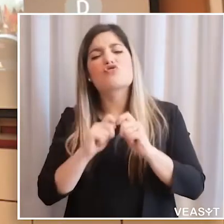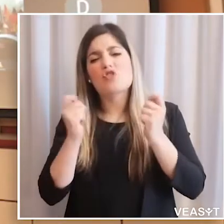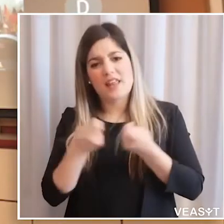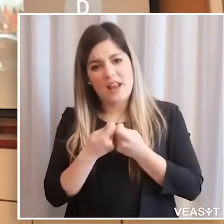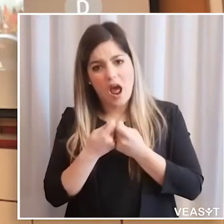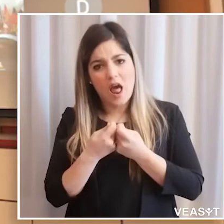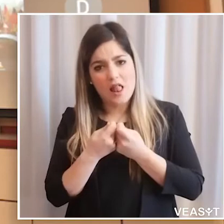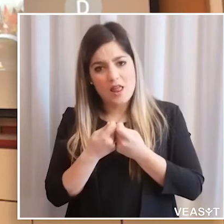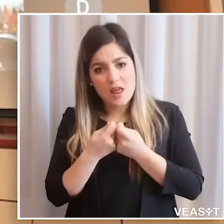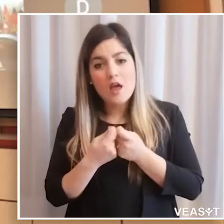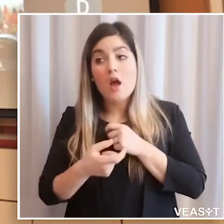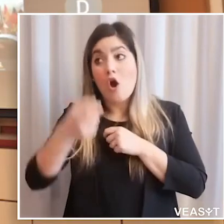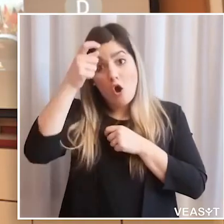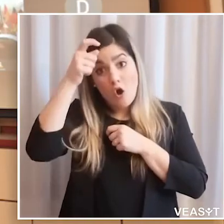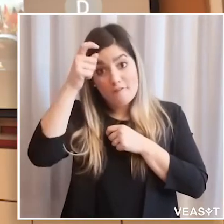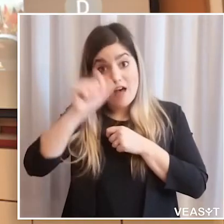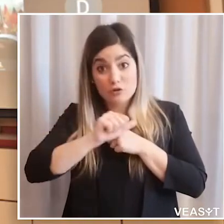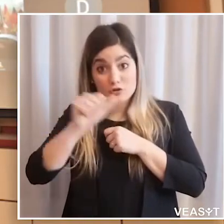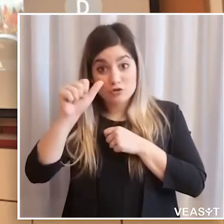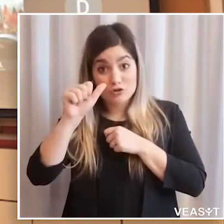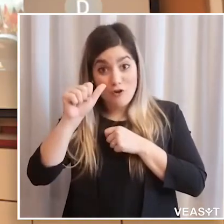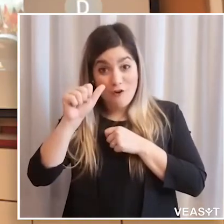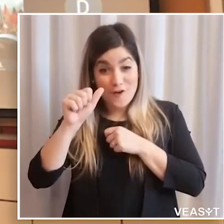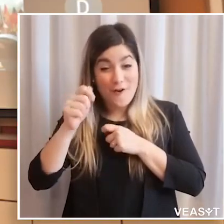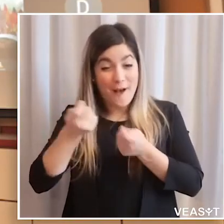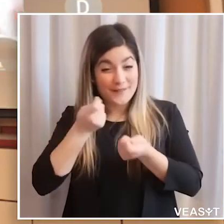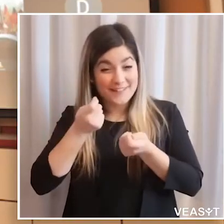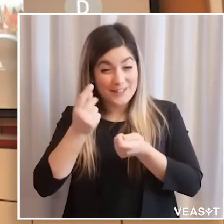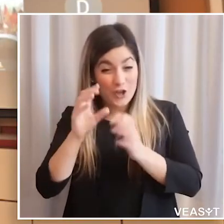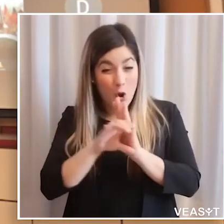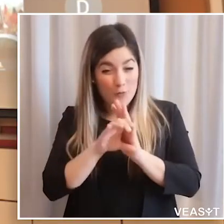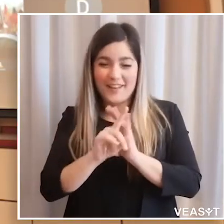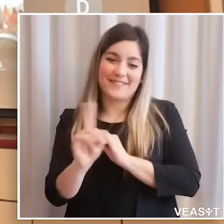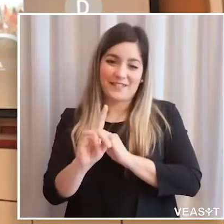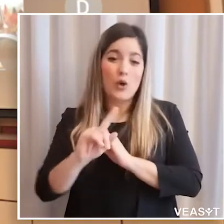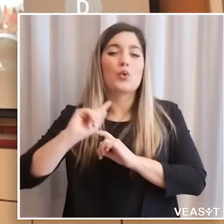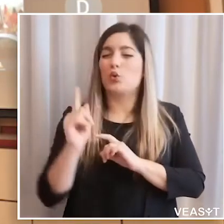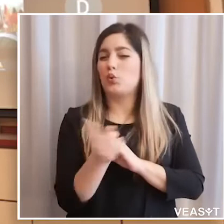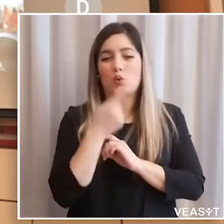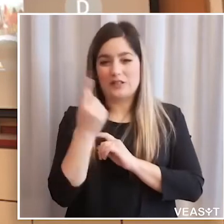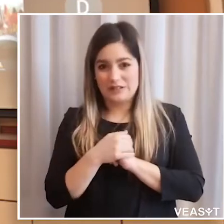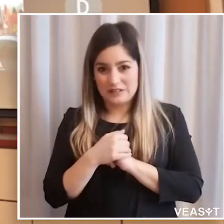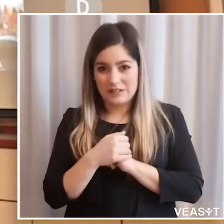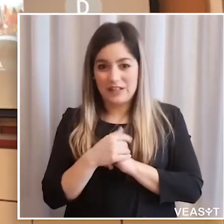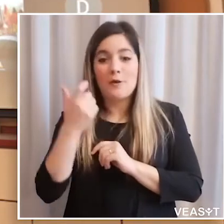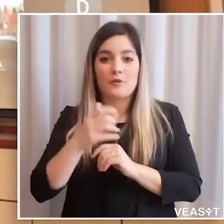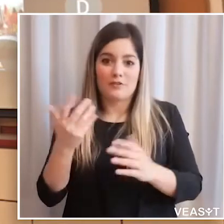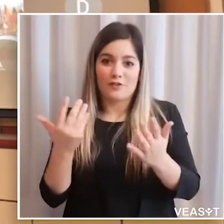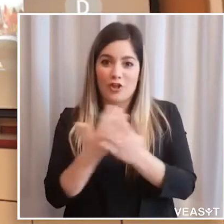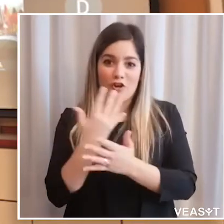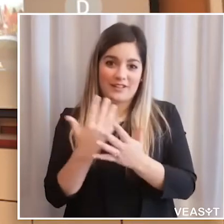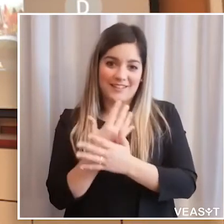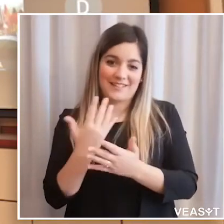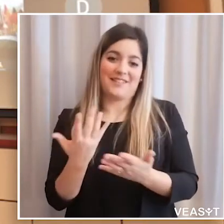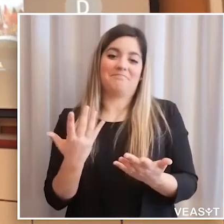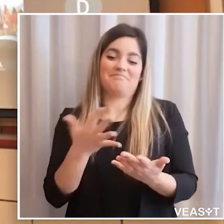solo dall'amministrazione comunale, ma da tutta l'amministrazione, quindi non solo da chi in questo momento e al governo, diciamo così, dell